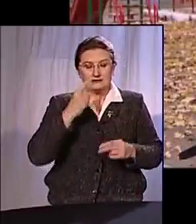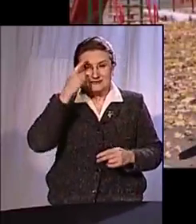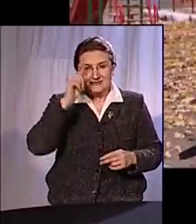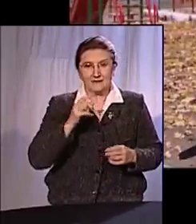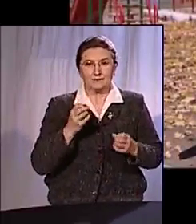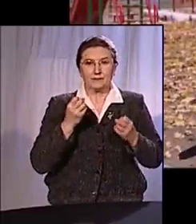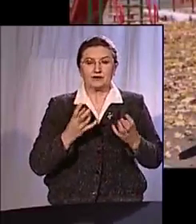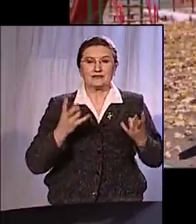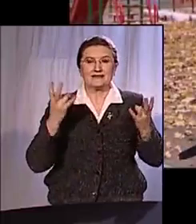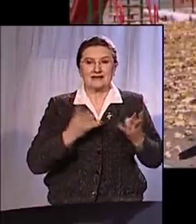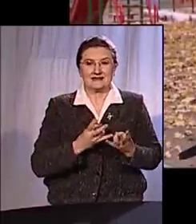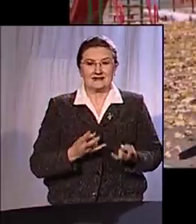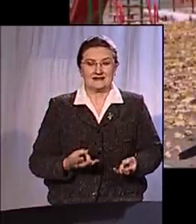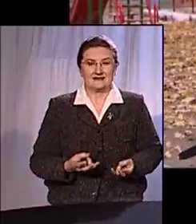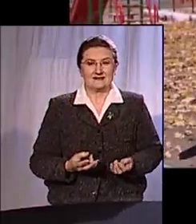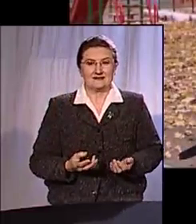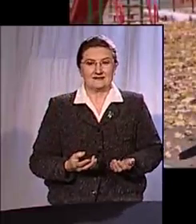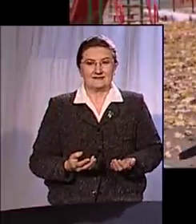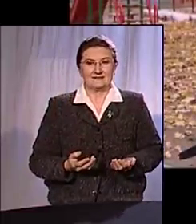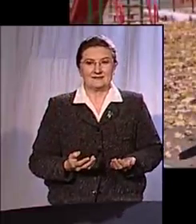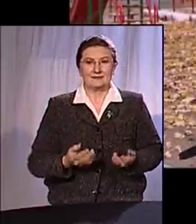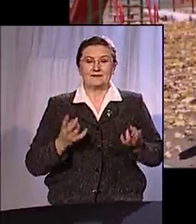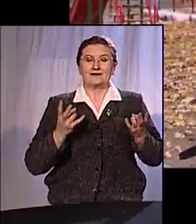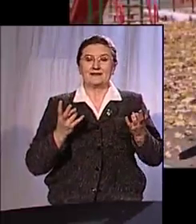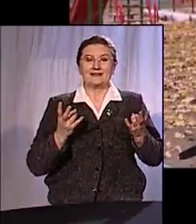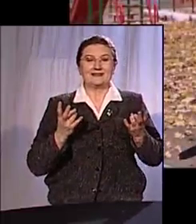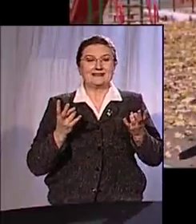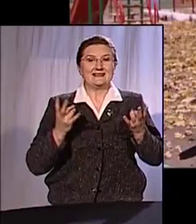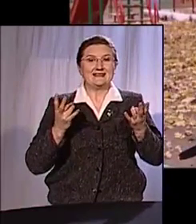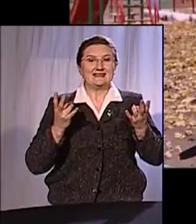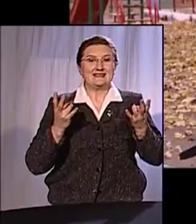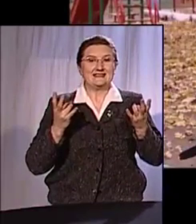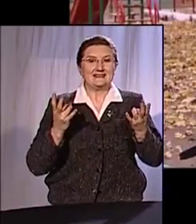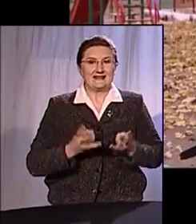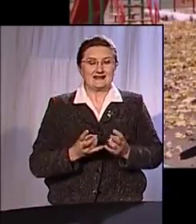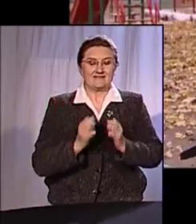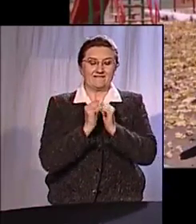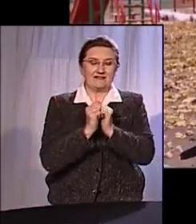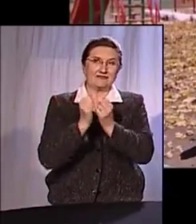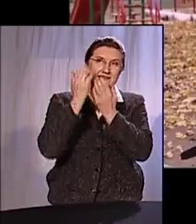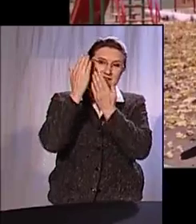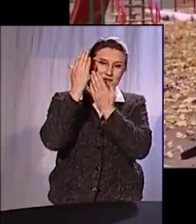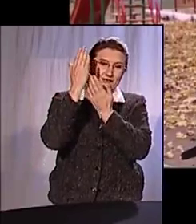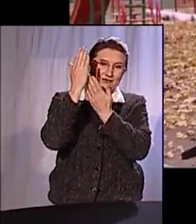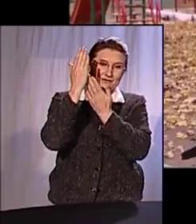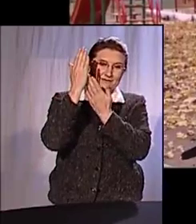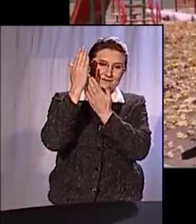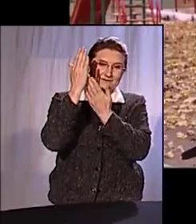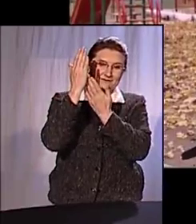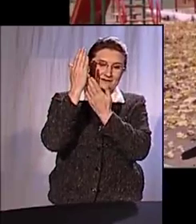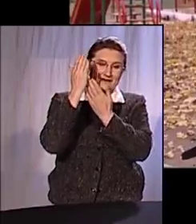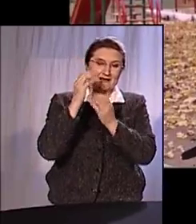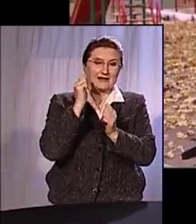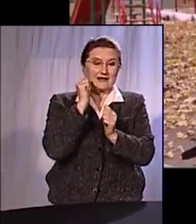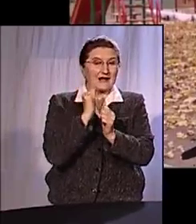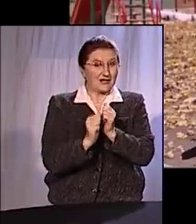просто, наверное, воззвать к Нему. Понимаете,